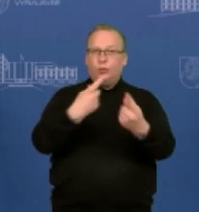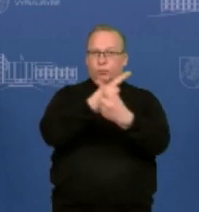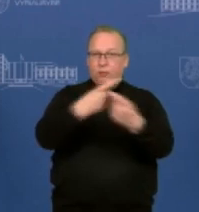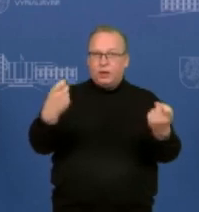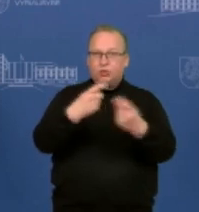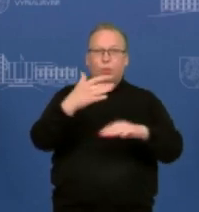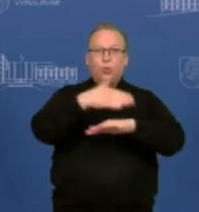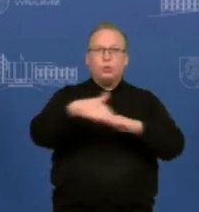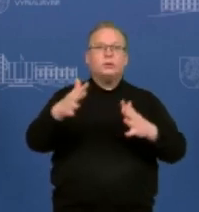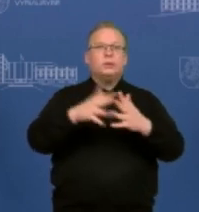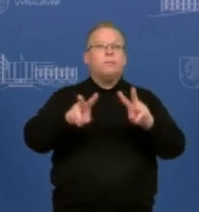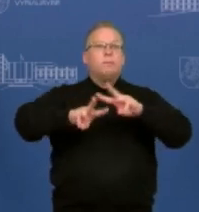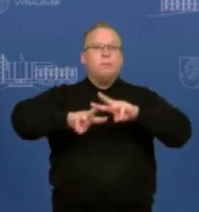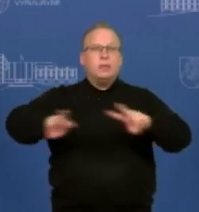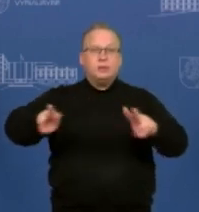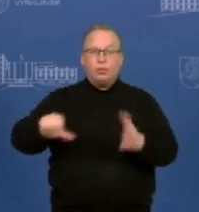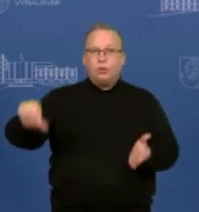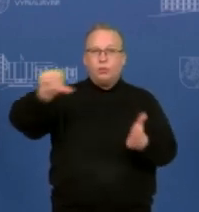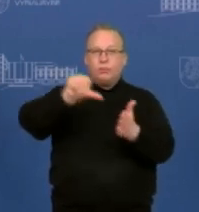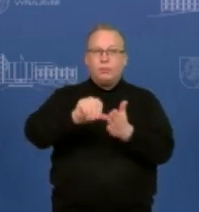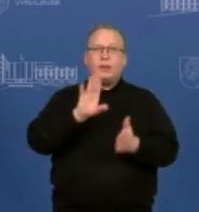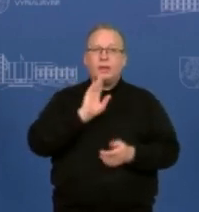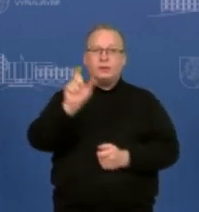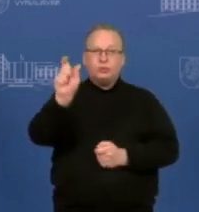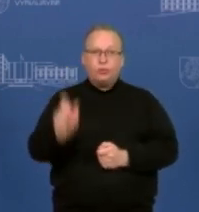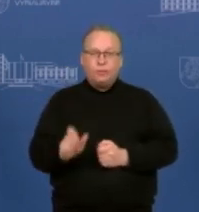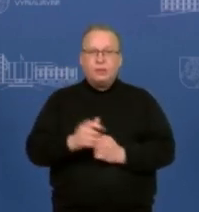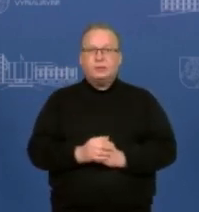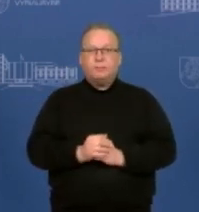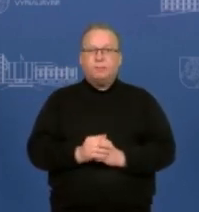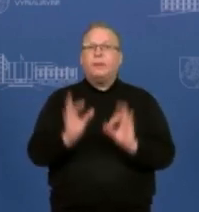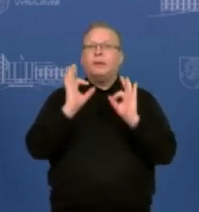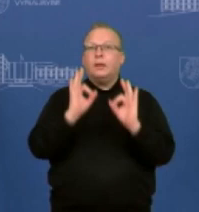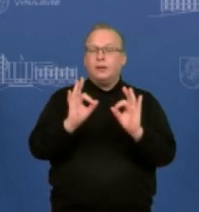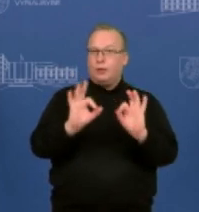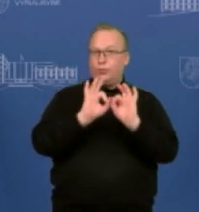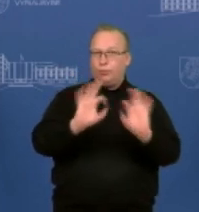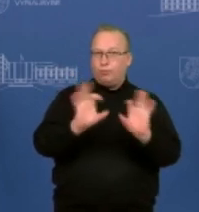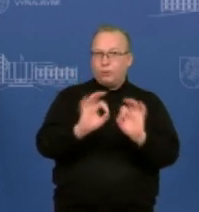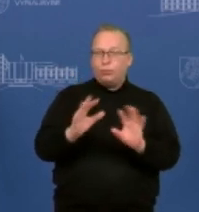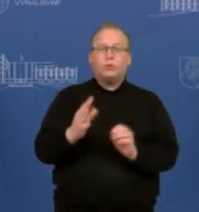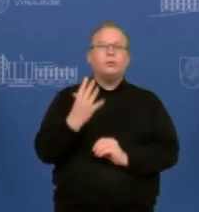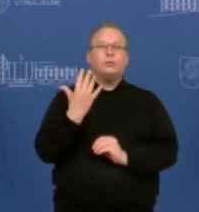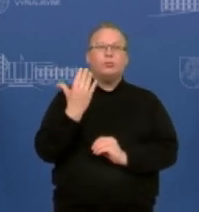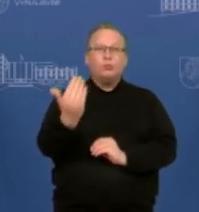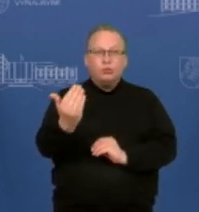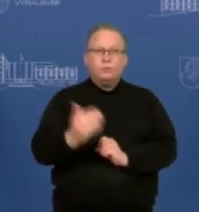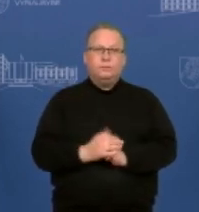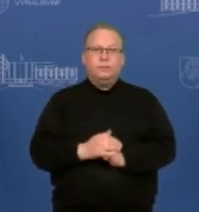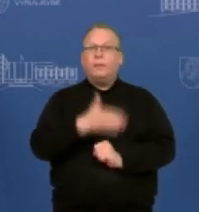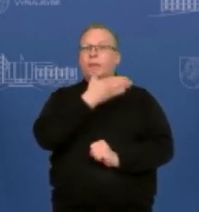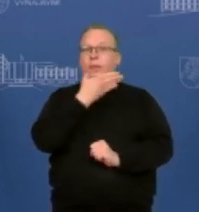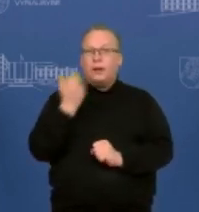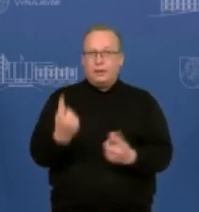užsienio reikalų ministerijos atstovės. Tai tikrai komentuoti jų, matyt, kad